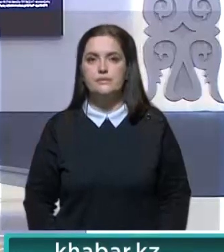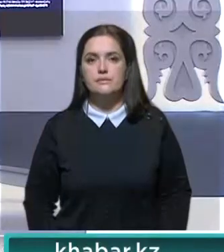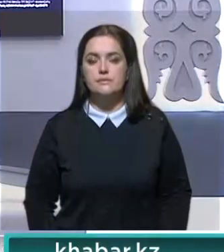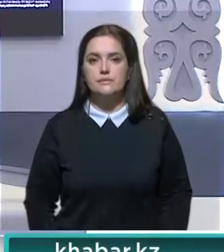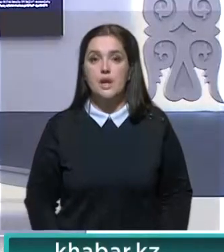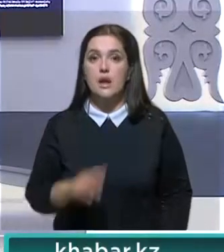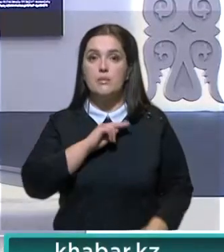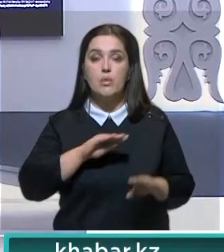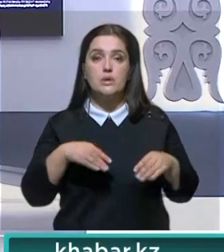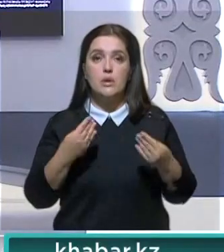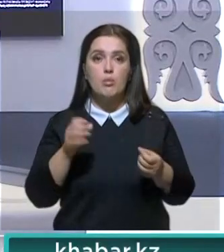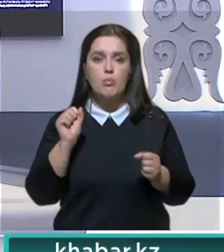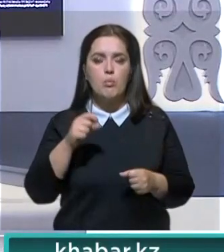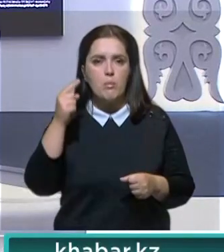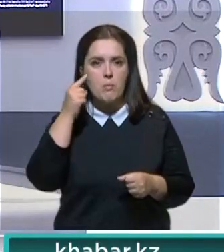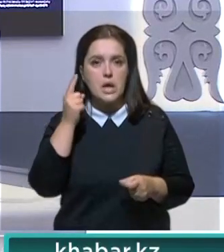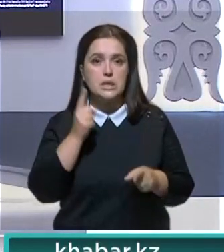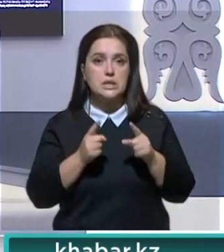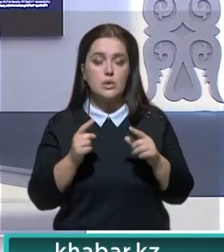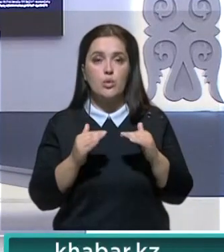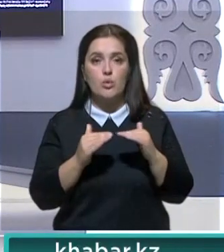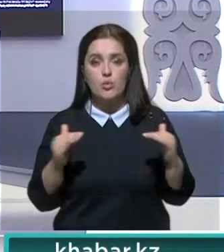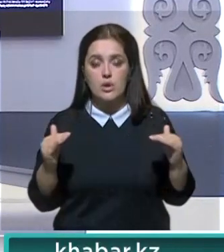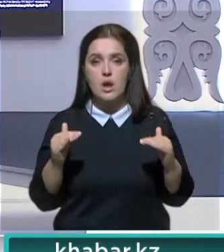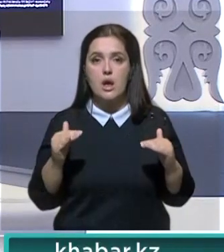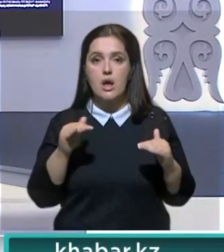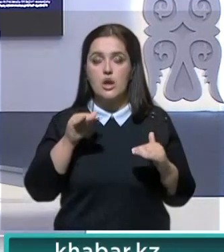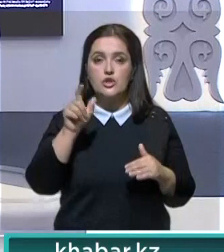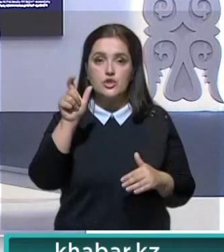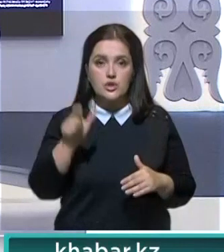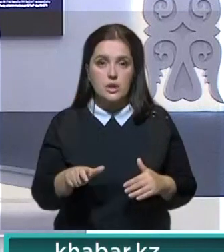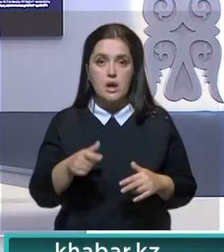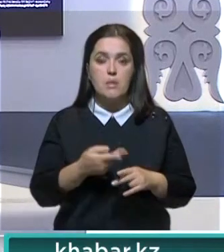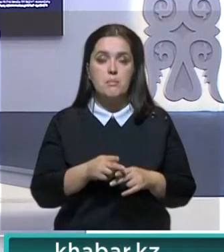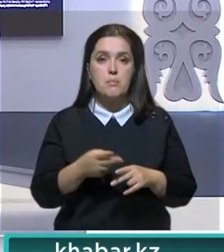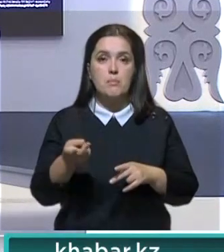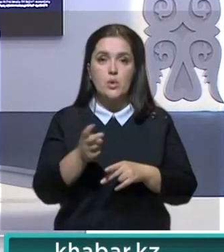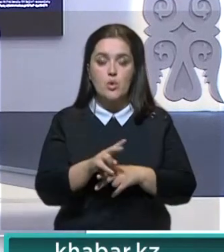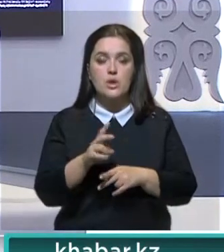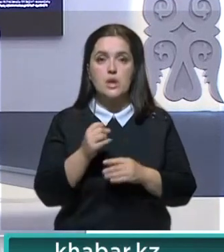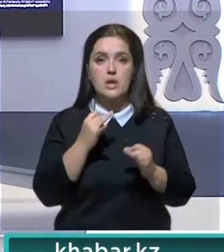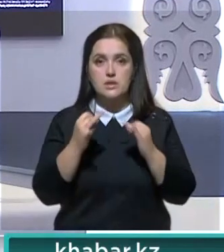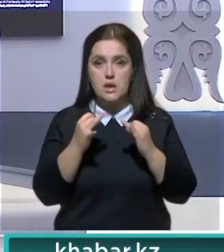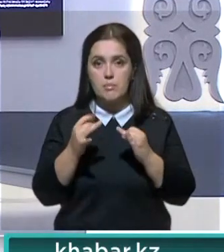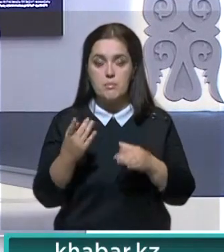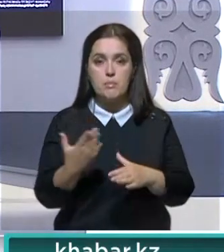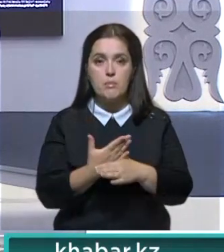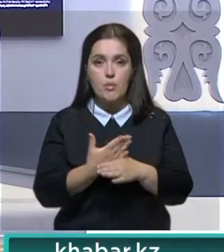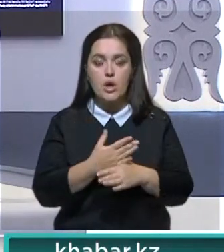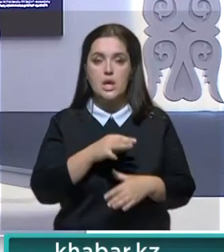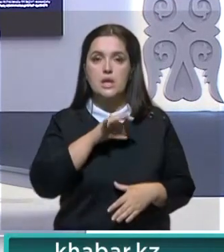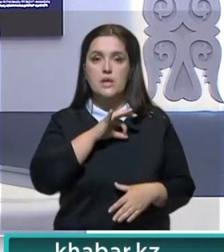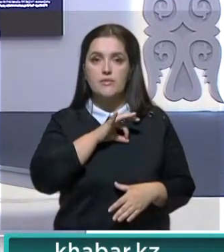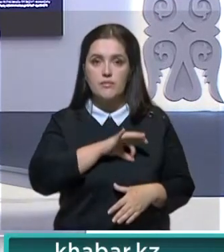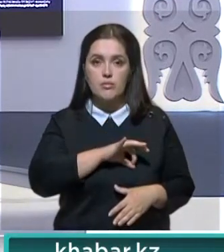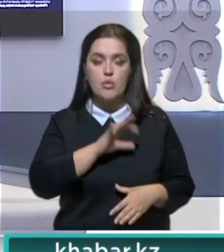Работодатели смогут понимать действительный уровень квалификации человека, который приходит на собеседование. Также это поможет более эффективно